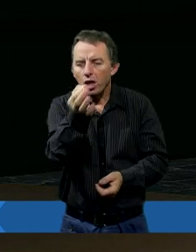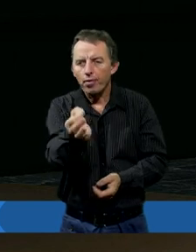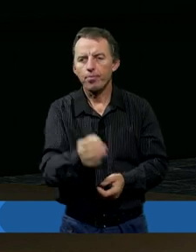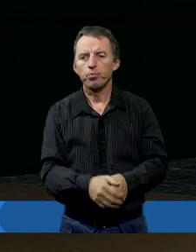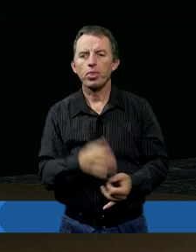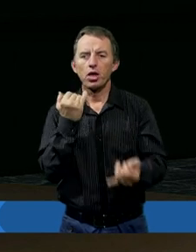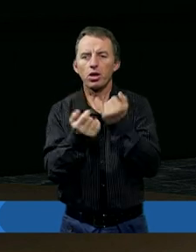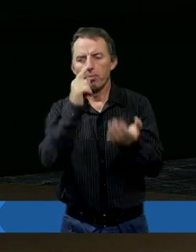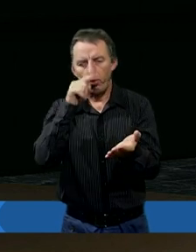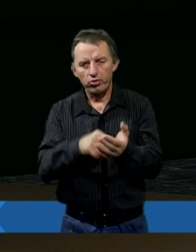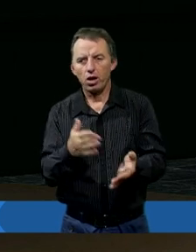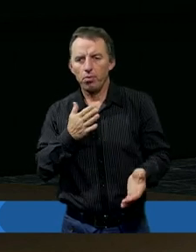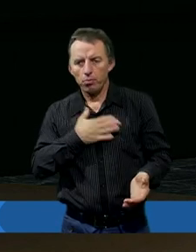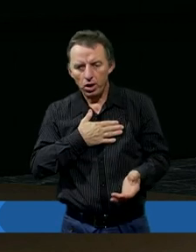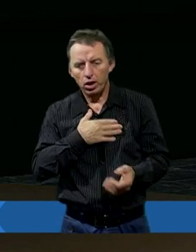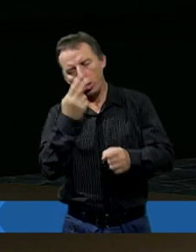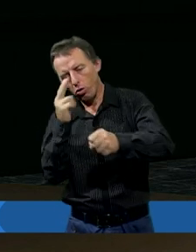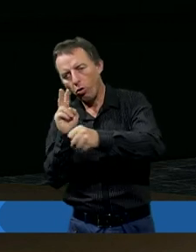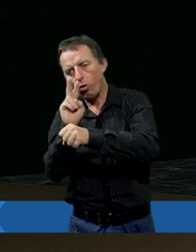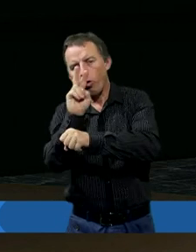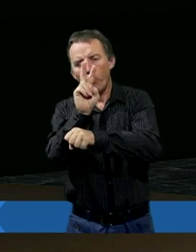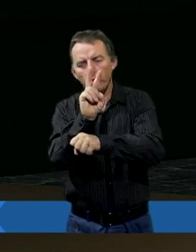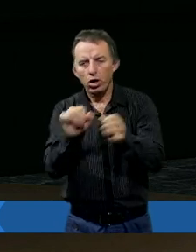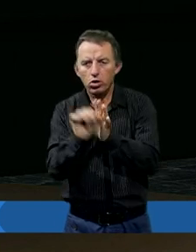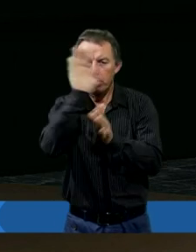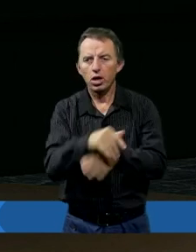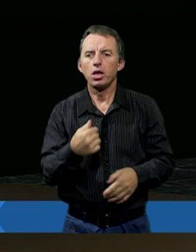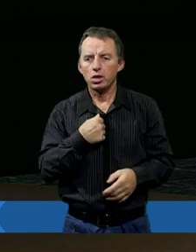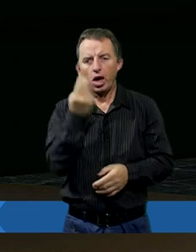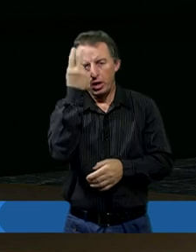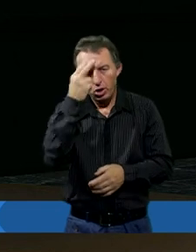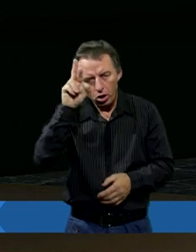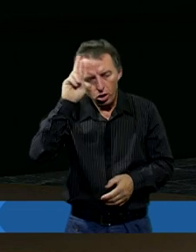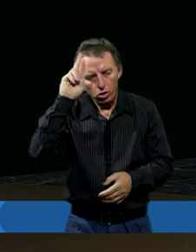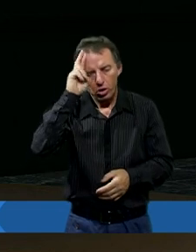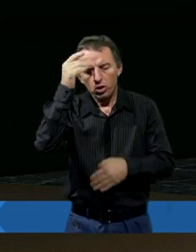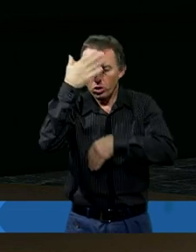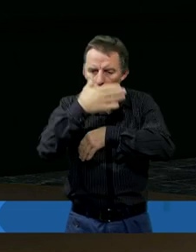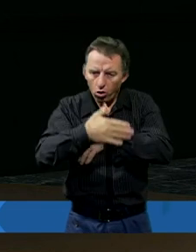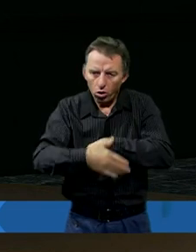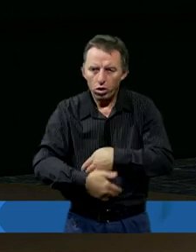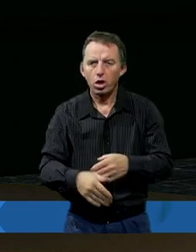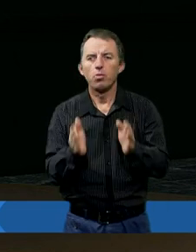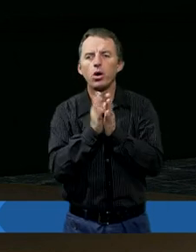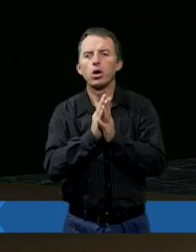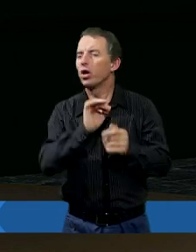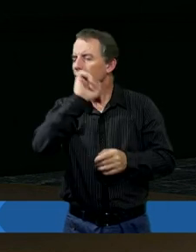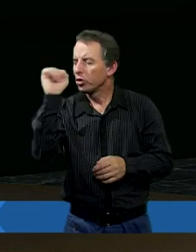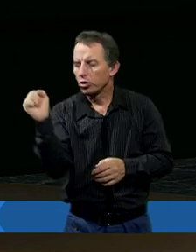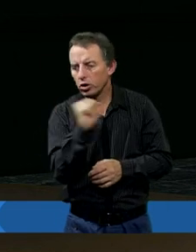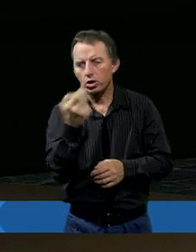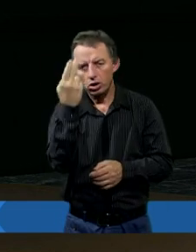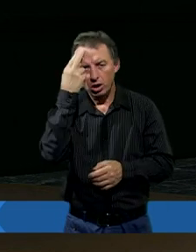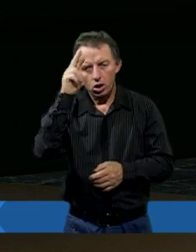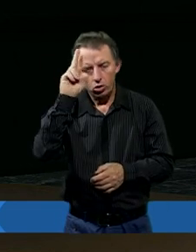Ale też powinniśmy mieć taką ufność w stosunku do Boga, że ja może nie rozumiem i być może do końca mojego ziemskiego życia nigdy nie